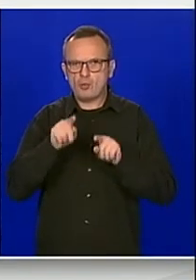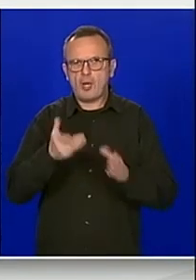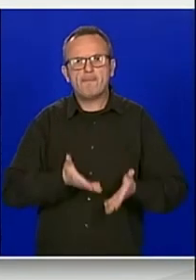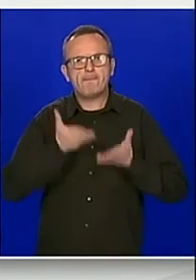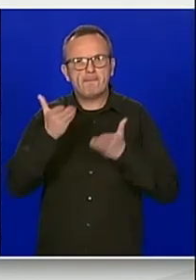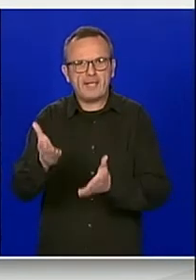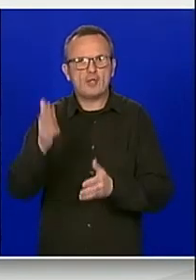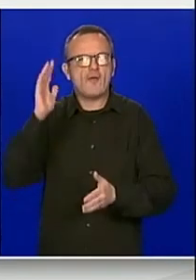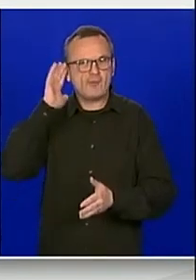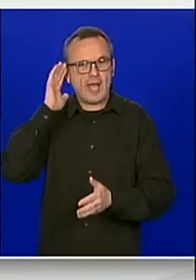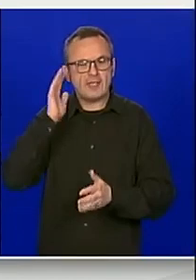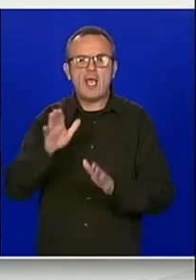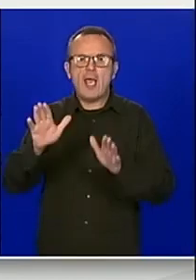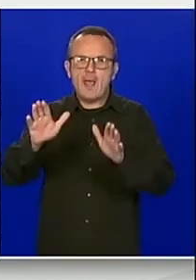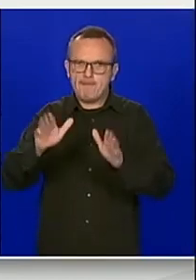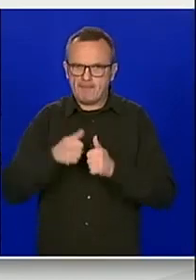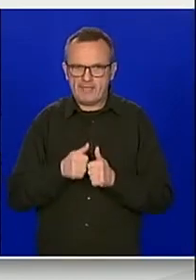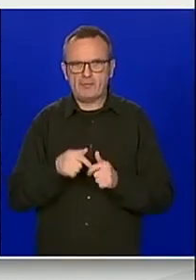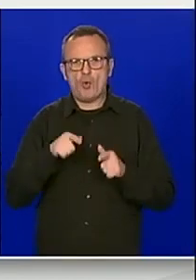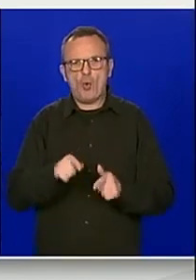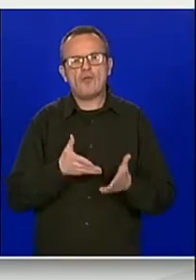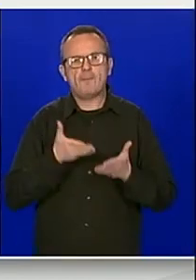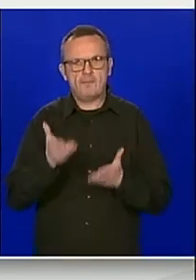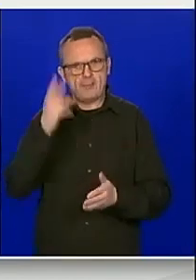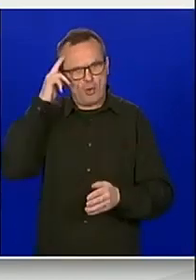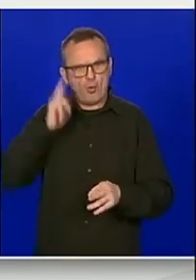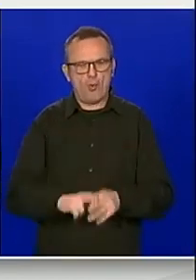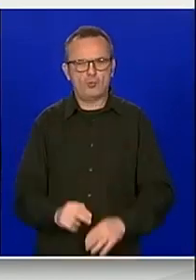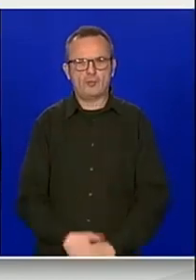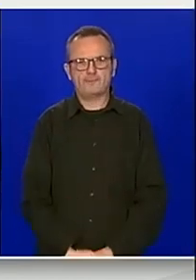odluka upotimo Hrvatski sabor na raspravu i usvajanje.